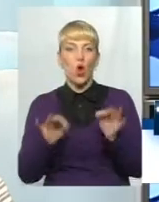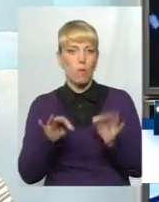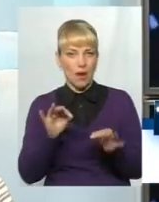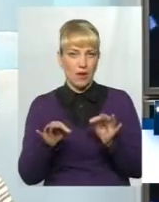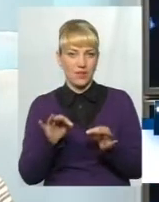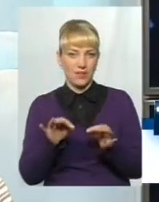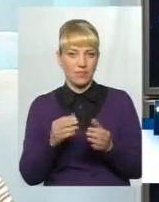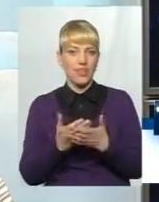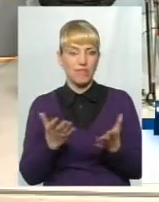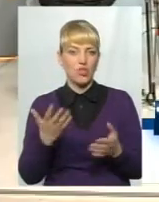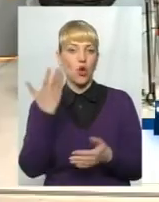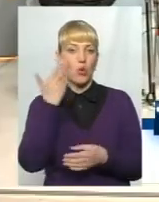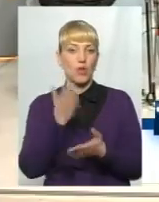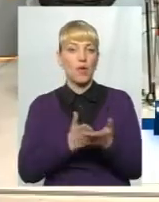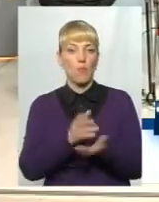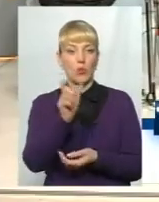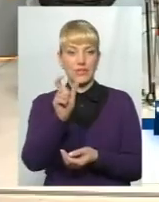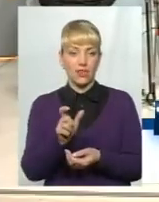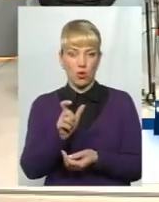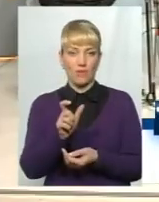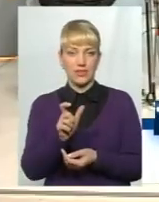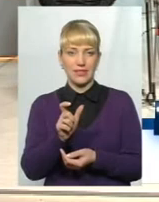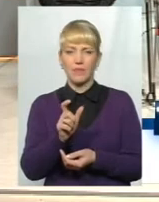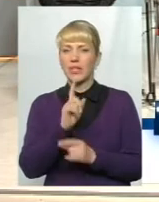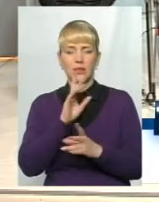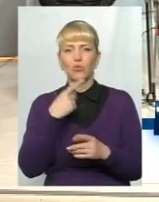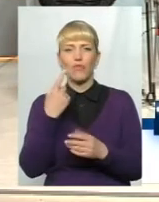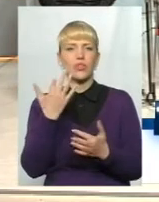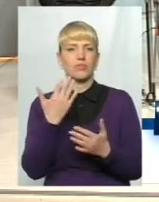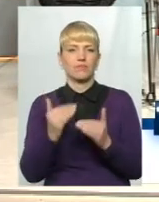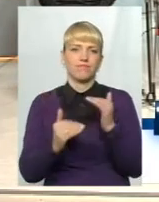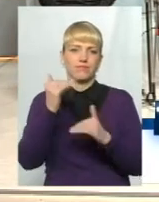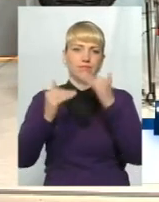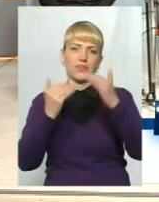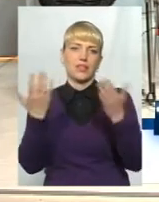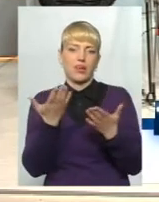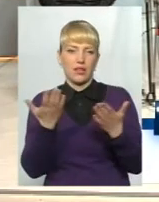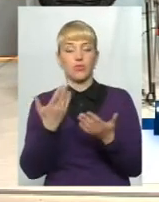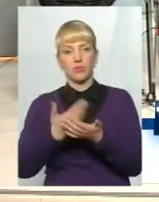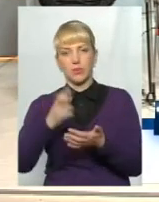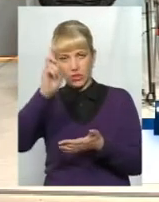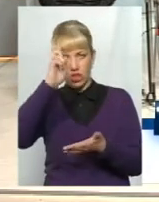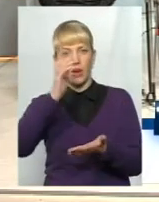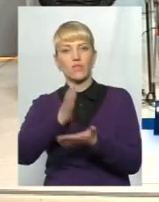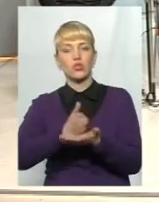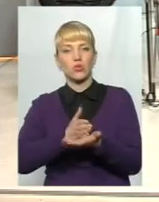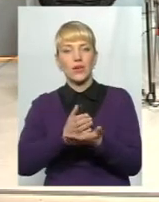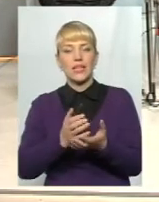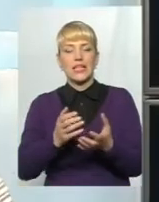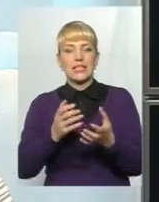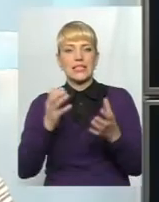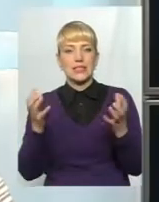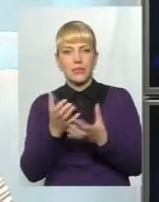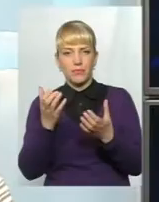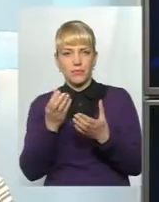посадовець, ну, не буду говорити якого рангу, але разом з тим, державний службовець, тримає чималі заощадження. Ну, до